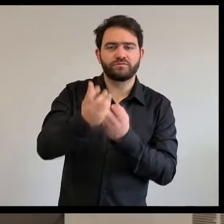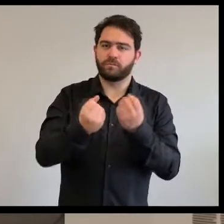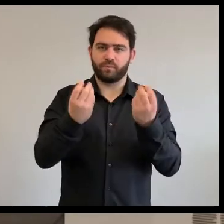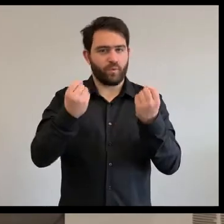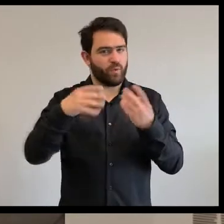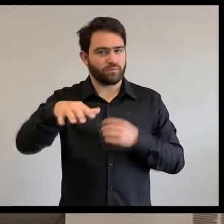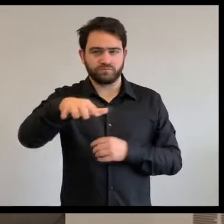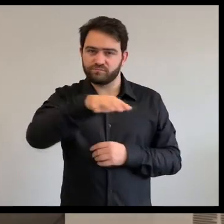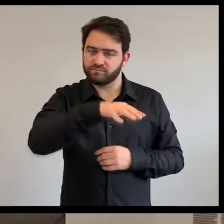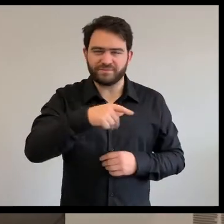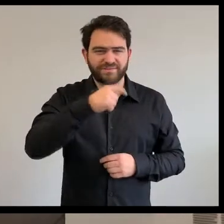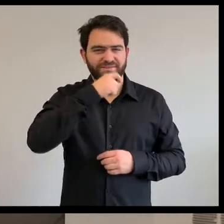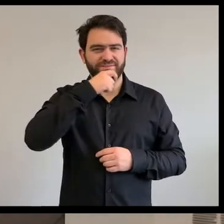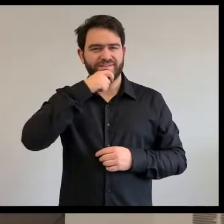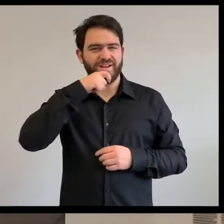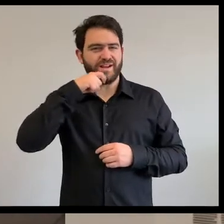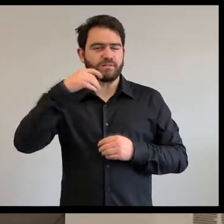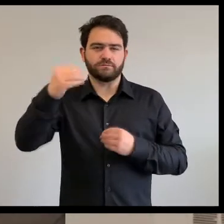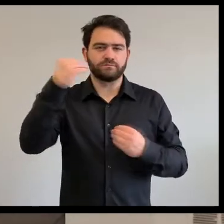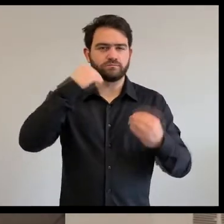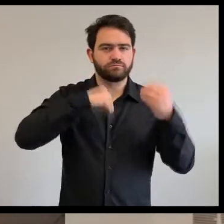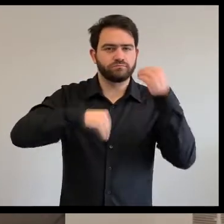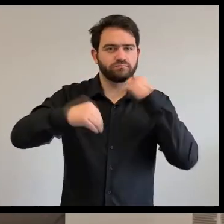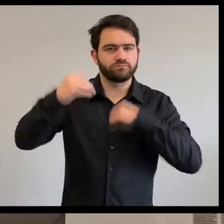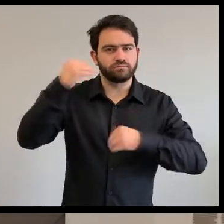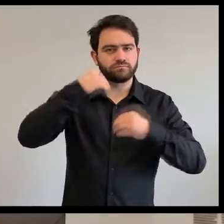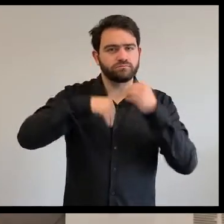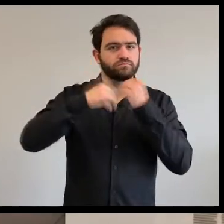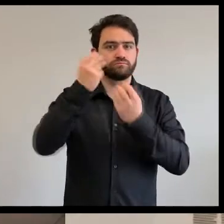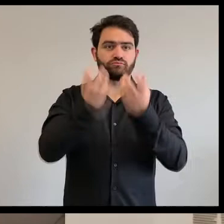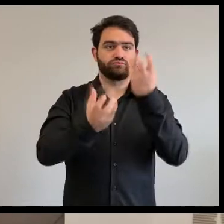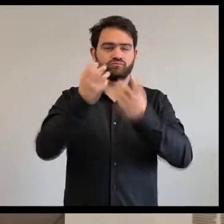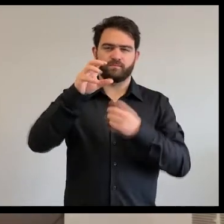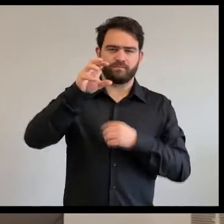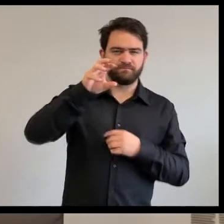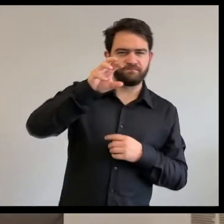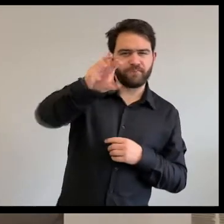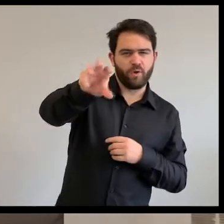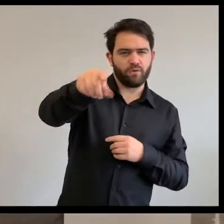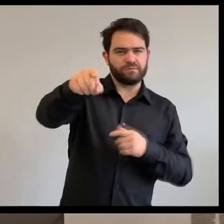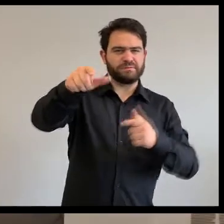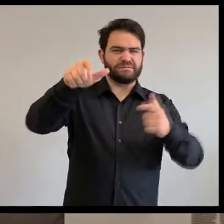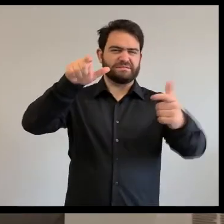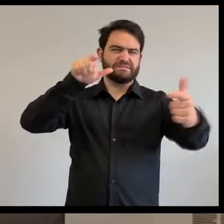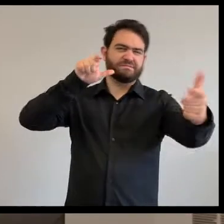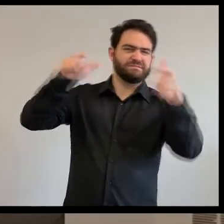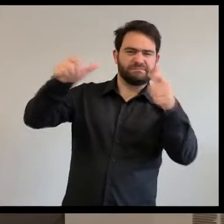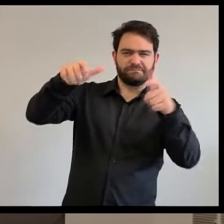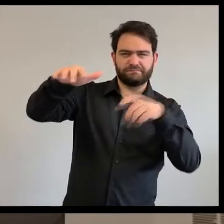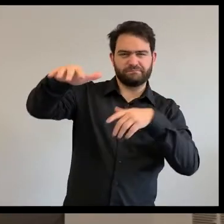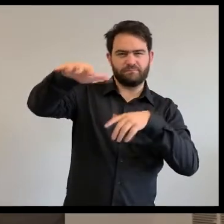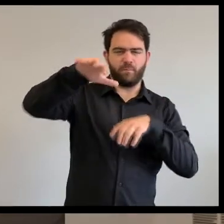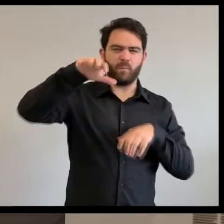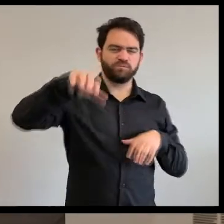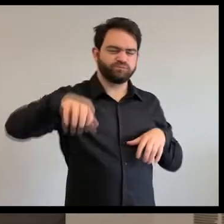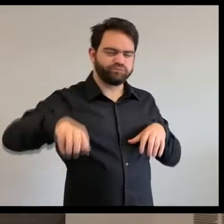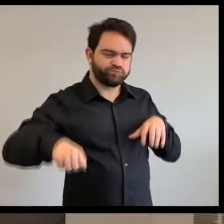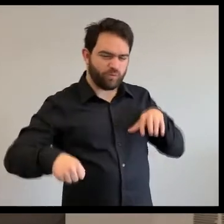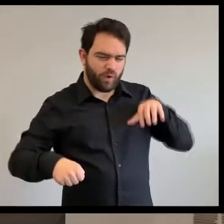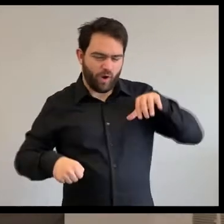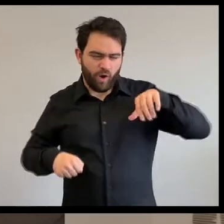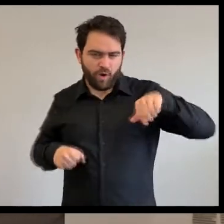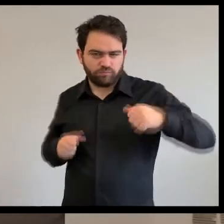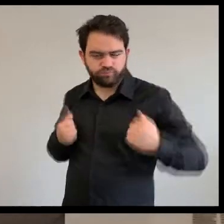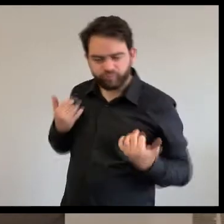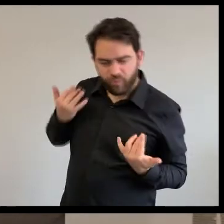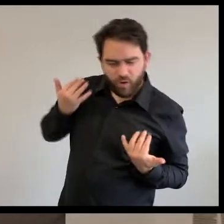géant qui dévorait tout celui qui s'approchait. Il avait des pieds grands et des grands bras qui pouvaient toucher très